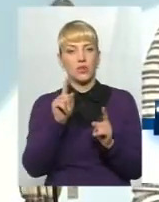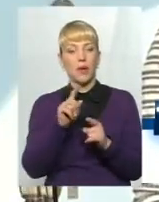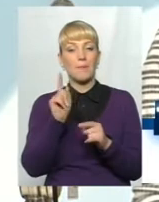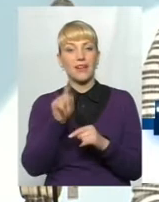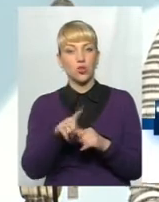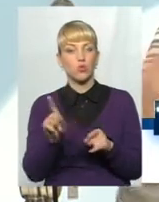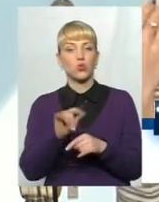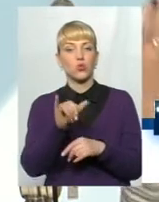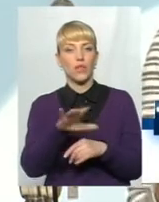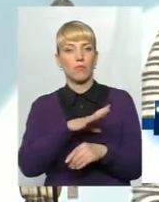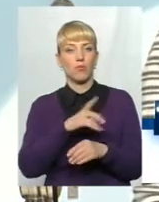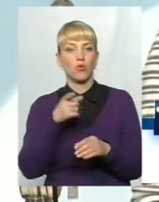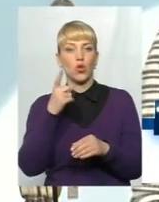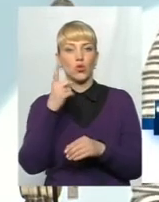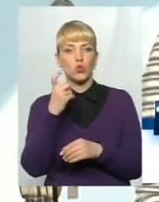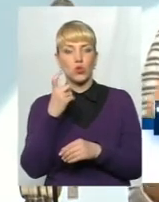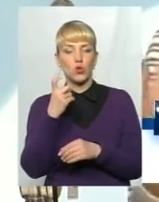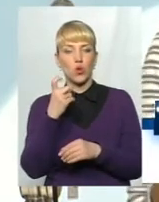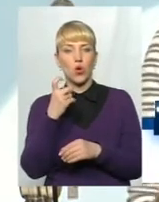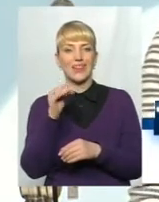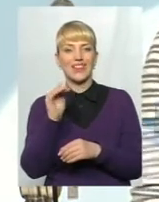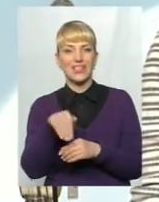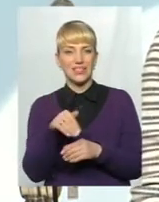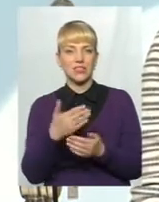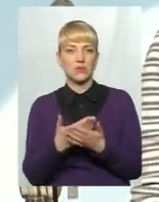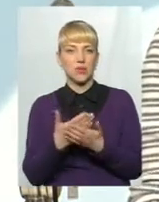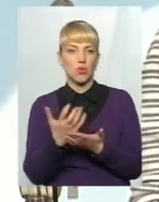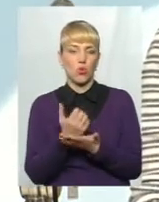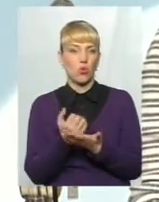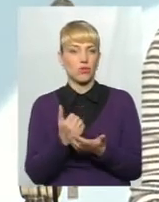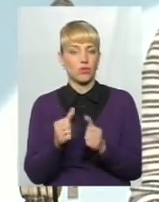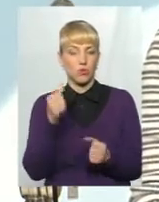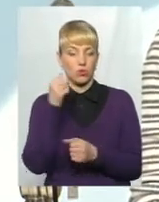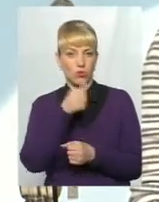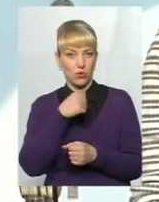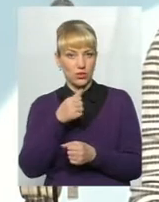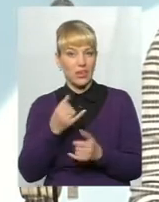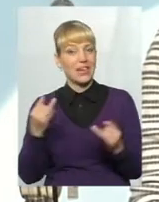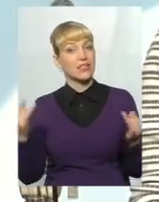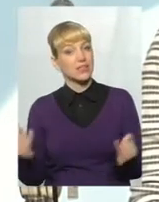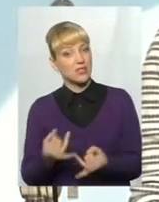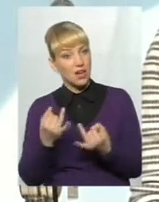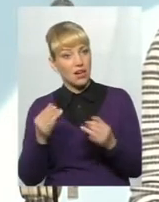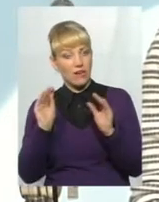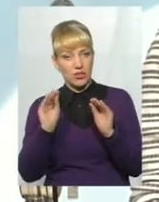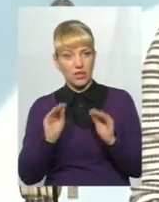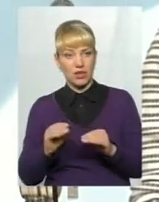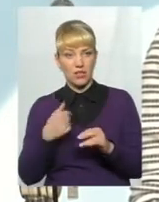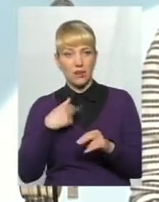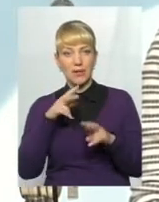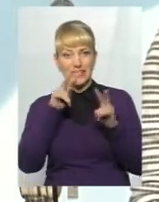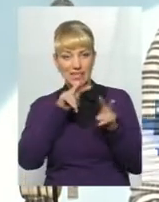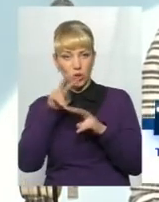100 тисяч, в минулому році тільки доходу. Тому досить цікава декларація, ми за нею